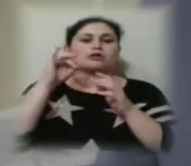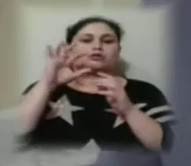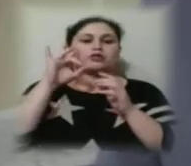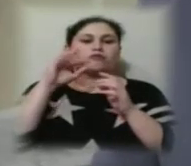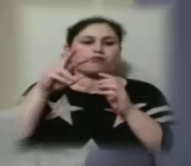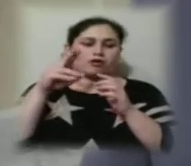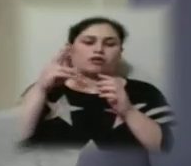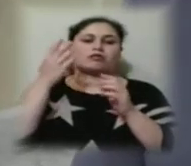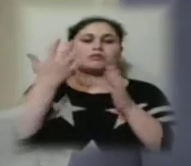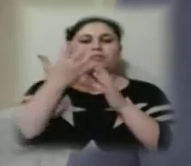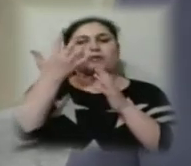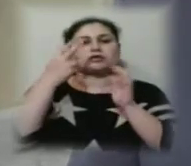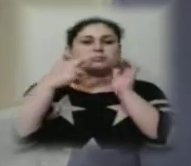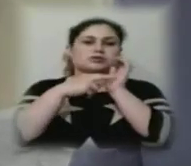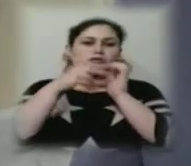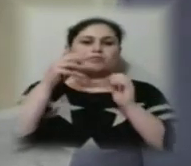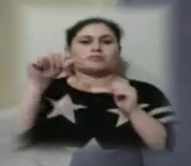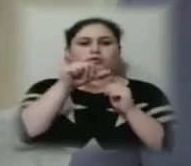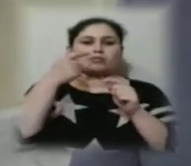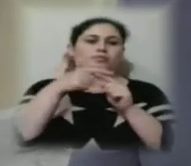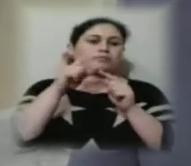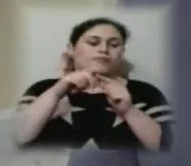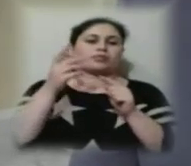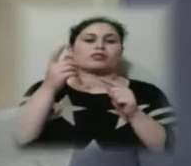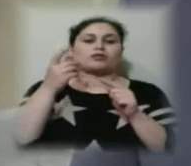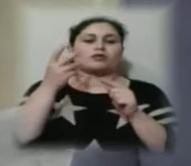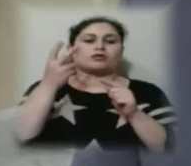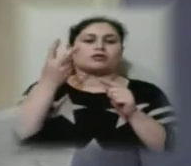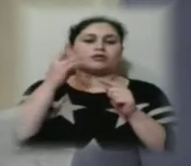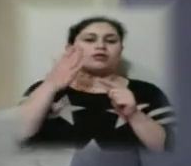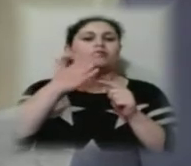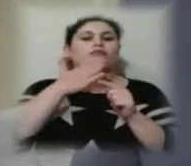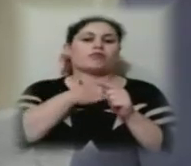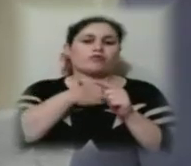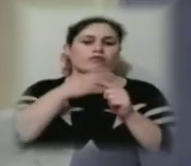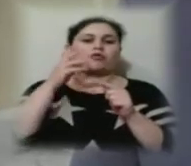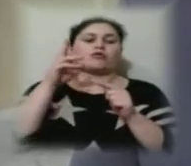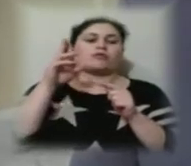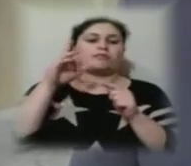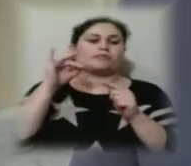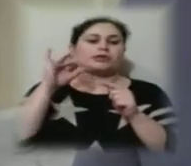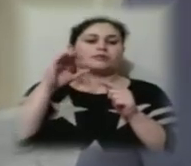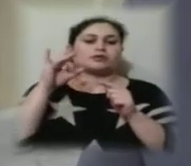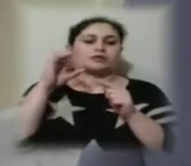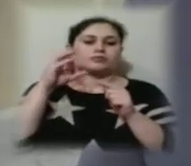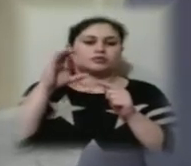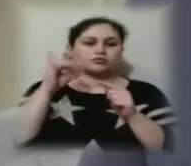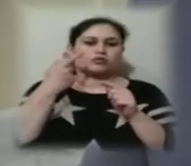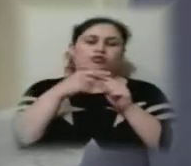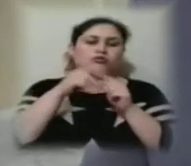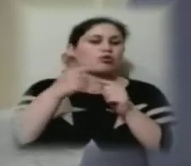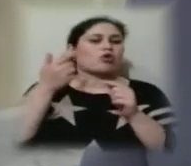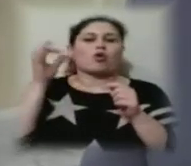-7 хвилин, і безперечно для нашого комунального підприємства є гостра необхідність у